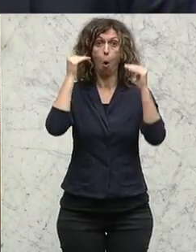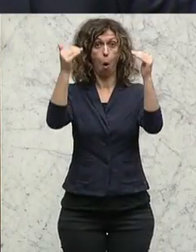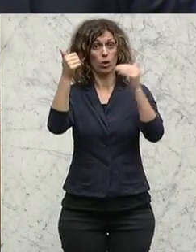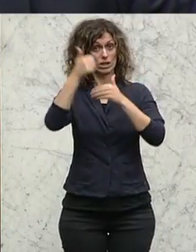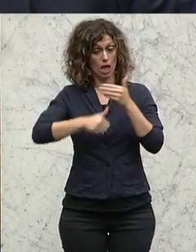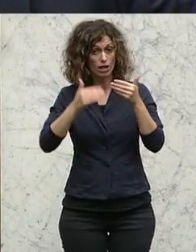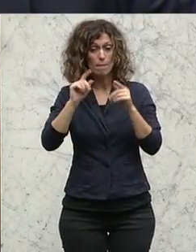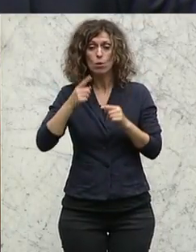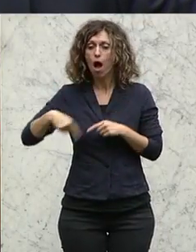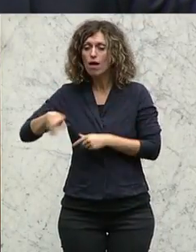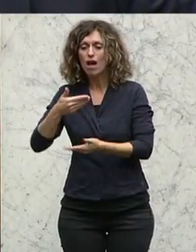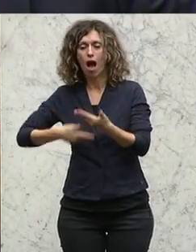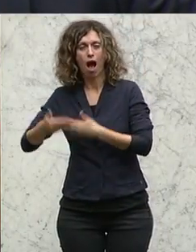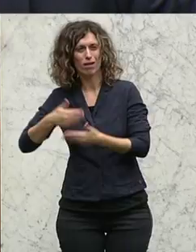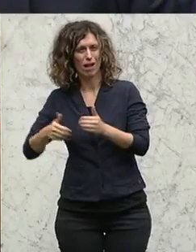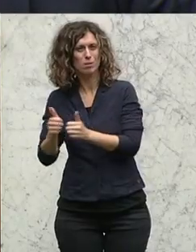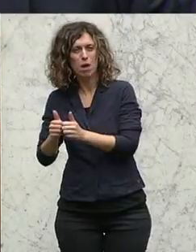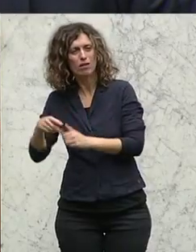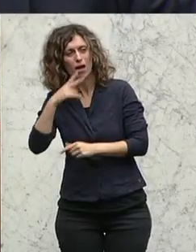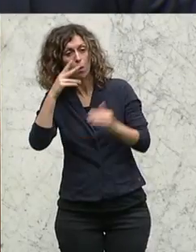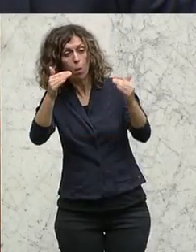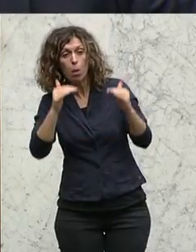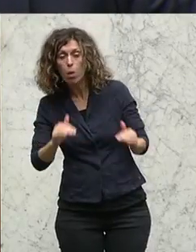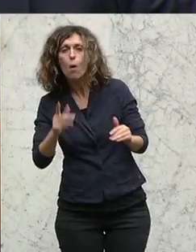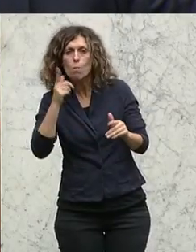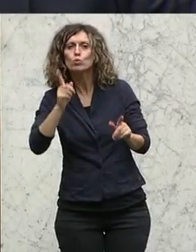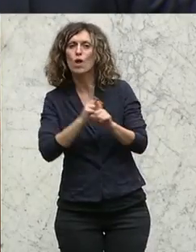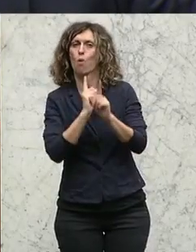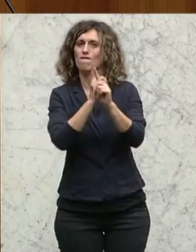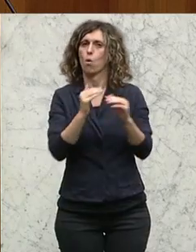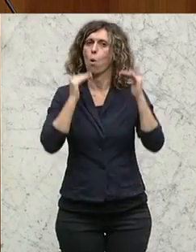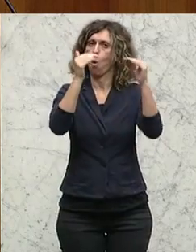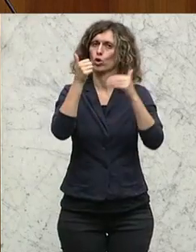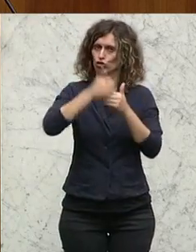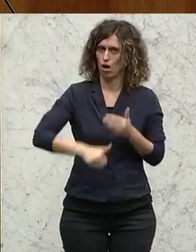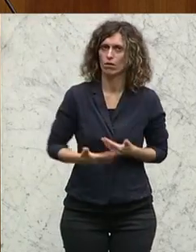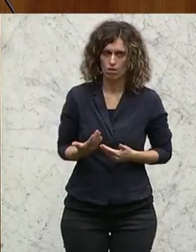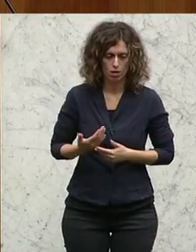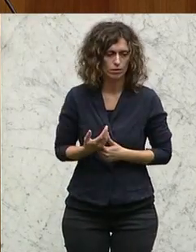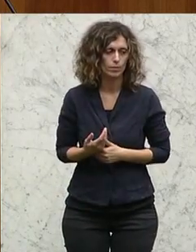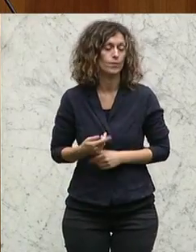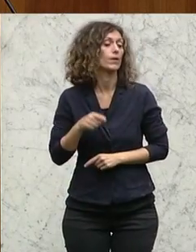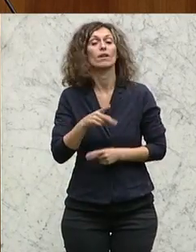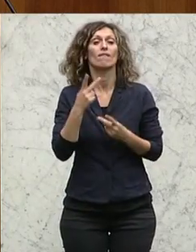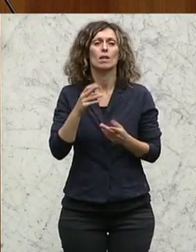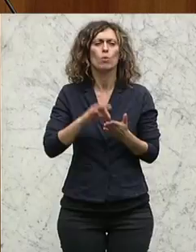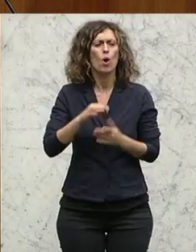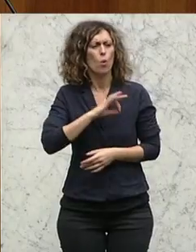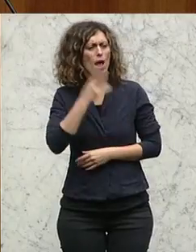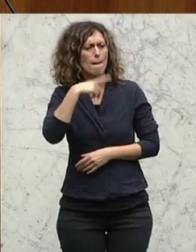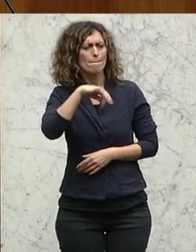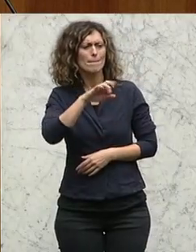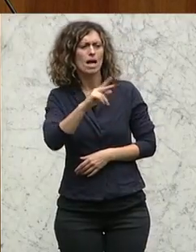Handelspartner, hinter diesen Standards zurückzubleiben. Ich glaube, das ist ein wesentlicher Punkt. Und, na, Herr Kollege Birkelbauer,